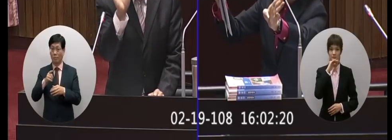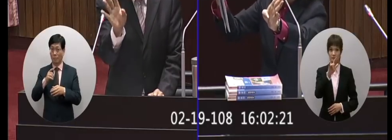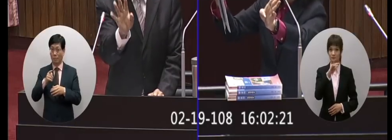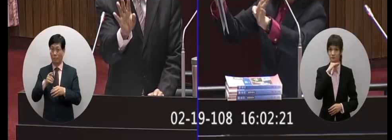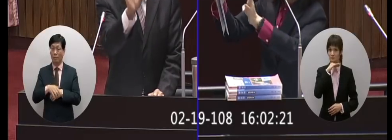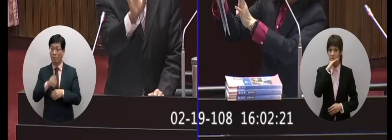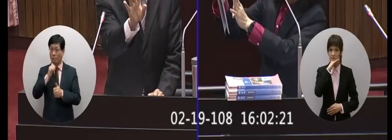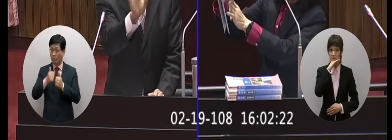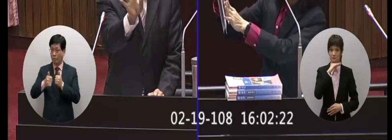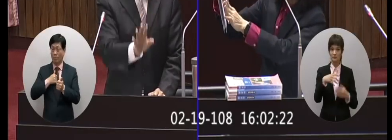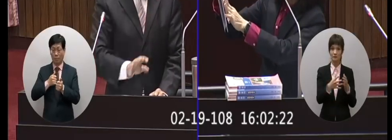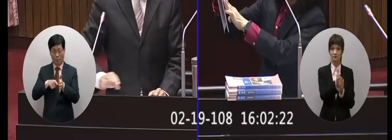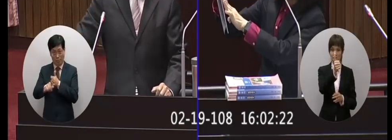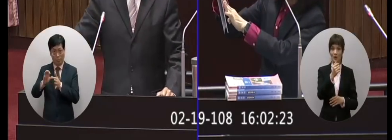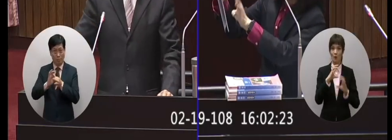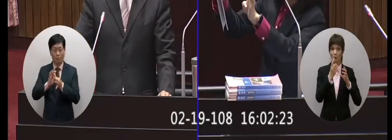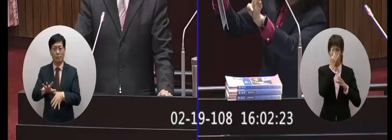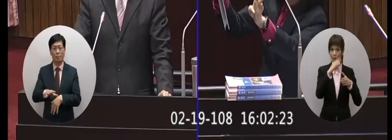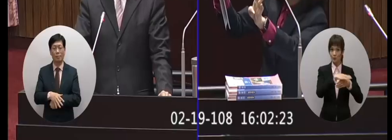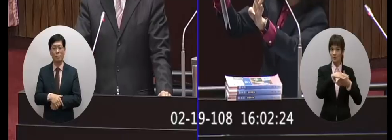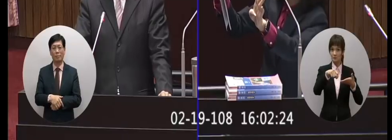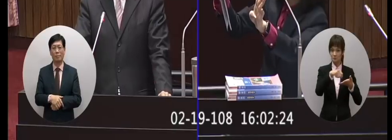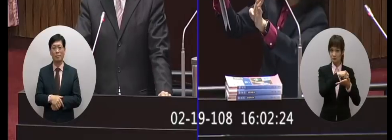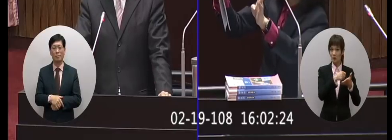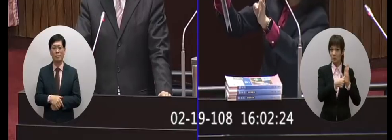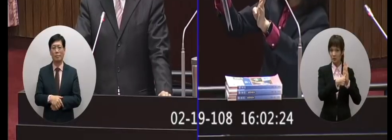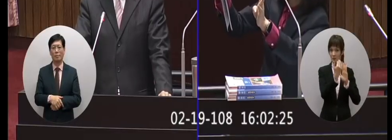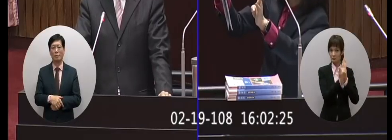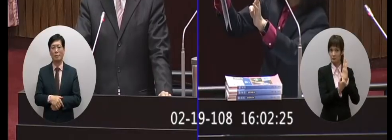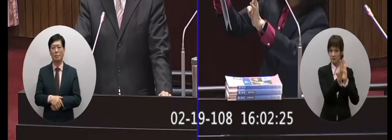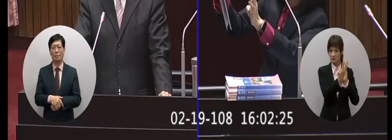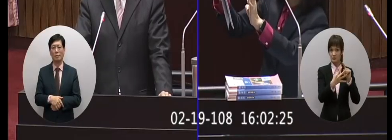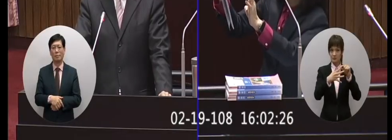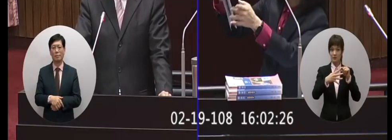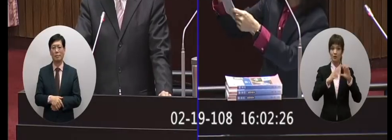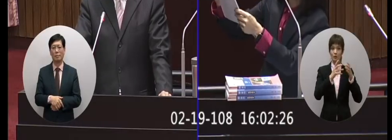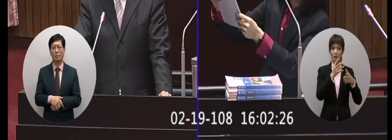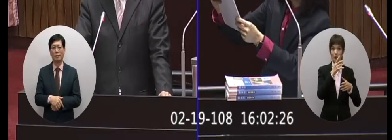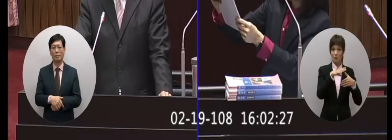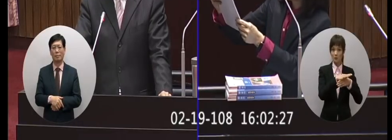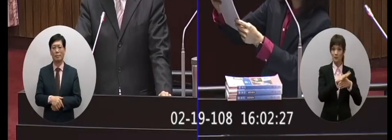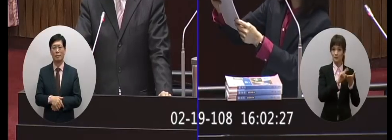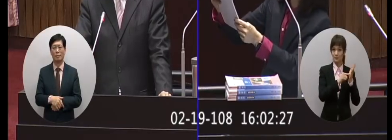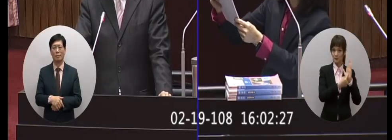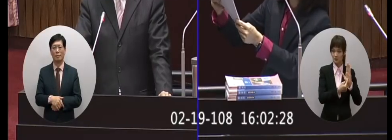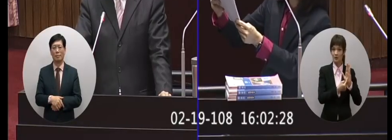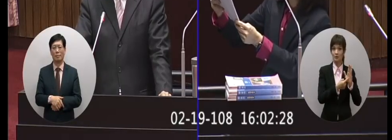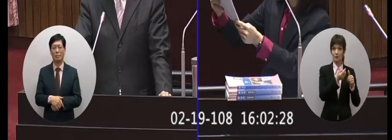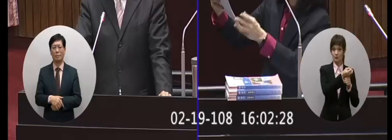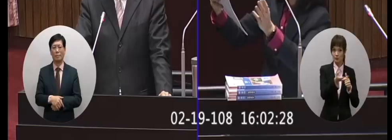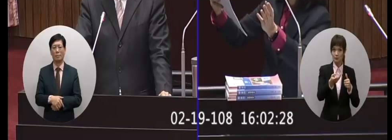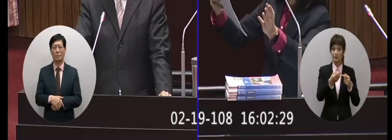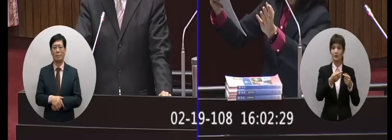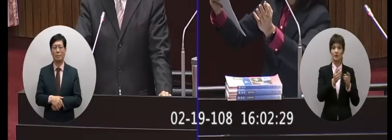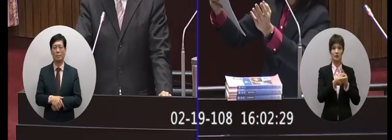行部長國語文你就列了四個名稱國文表達與傳播應